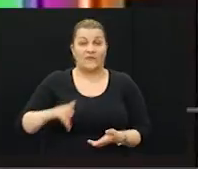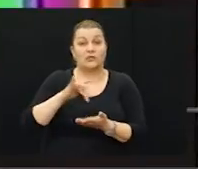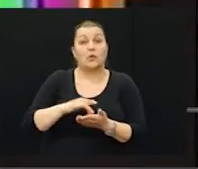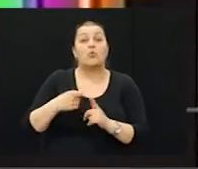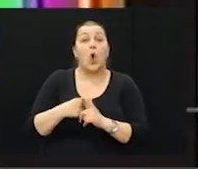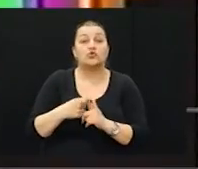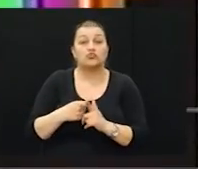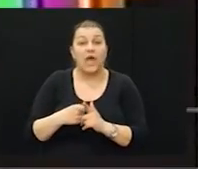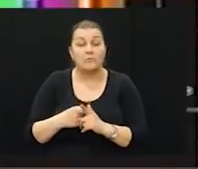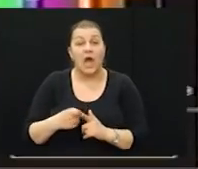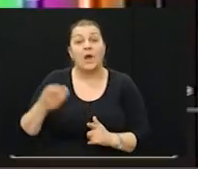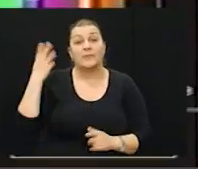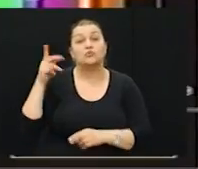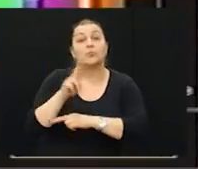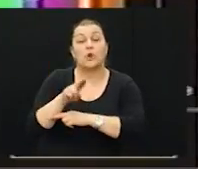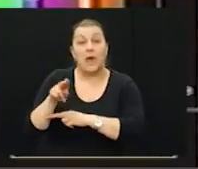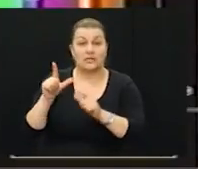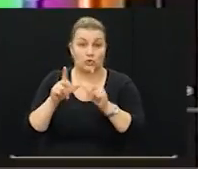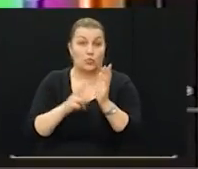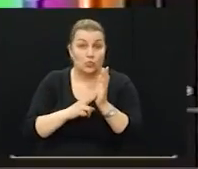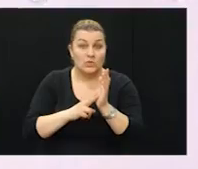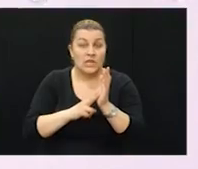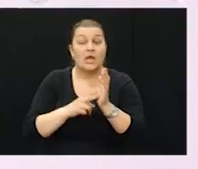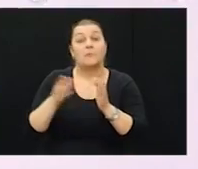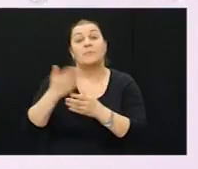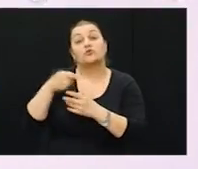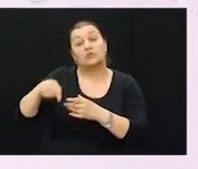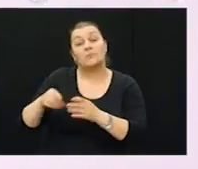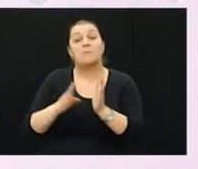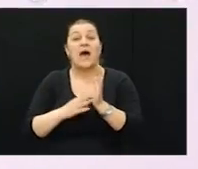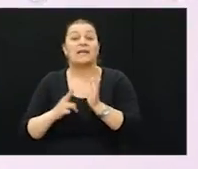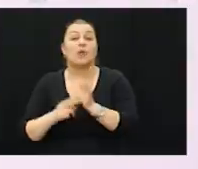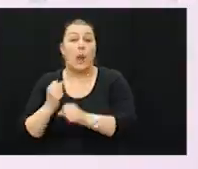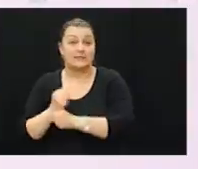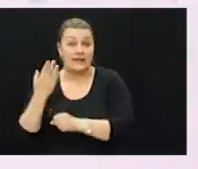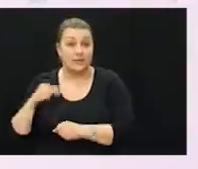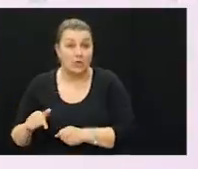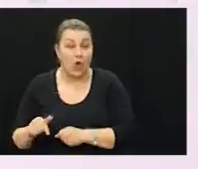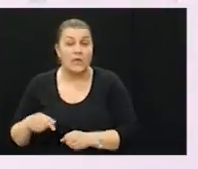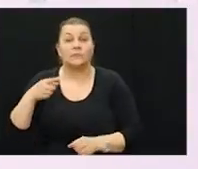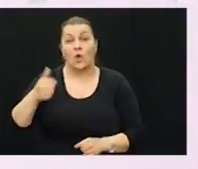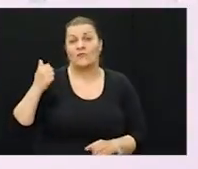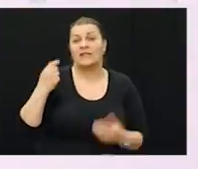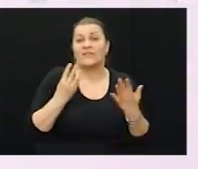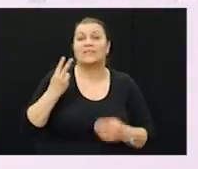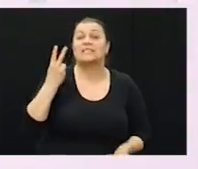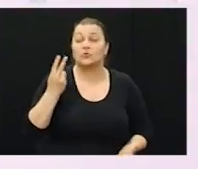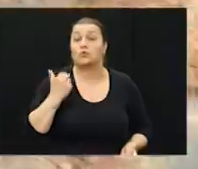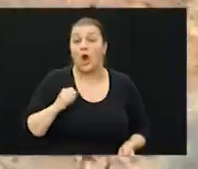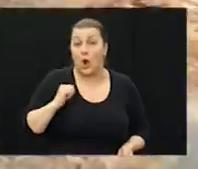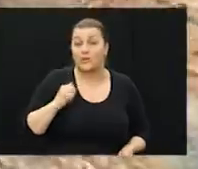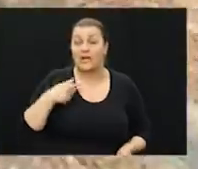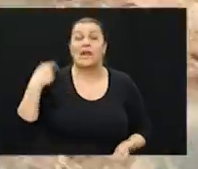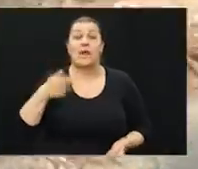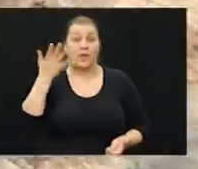umjesto Košutama, su bili promatrači u jedinih naroda. Među njima je bio i Mark Nikolas Grej. Ta godina 1992. nama je bila zanimljiva u